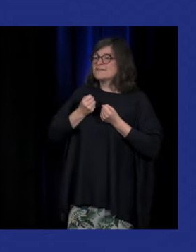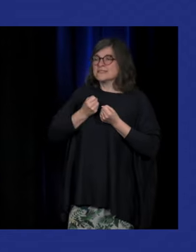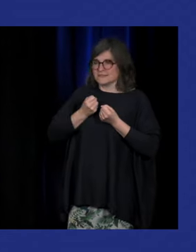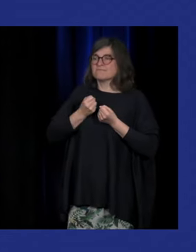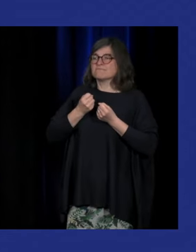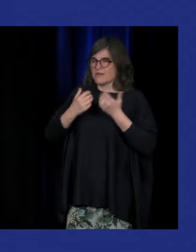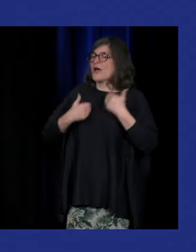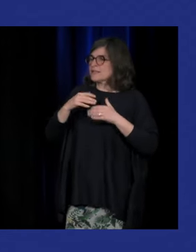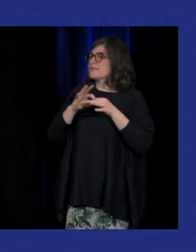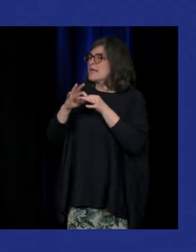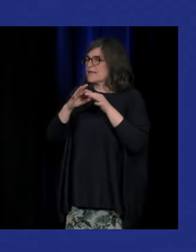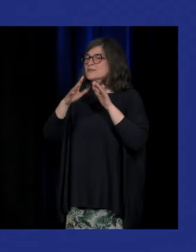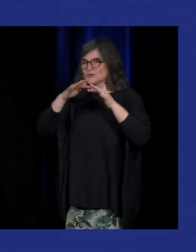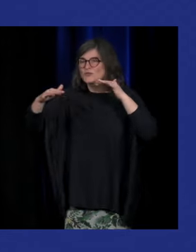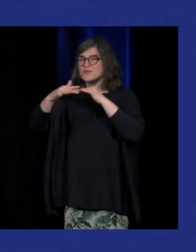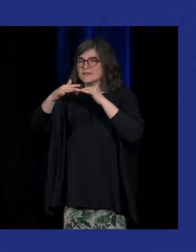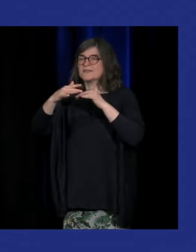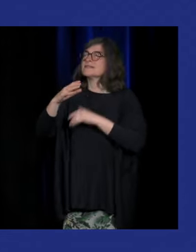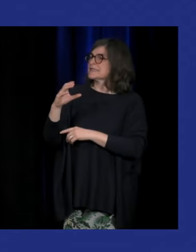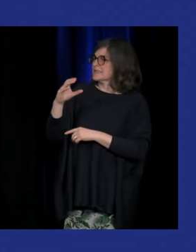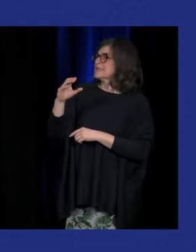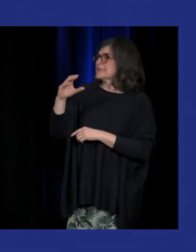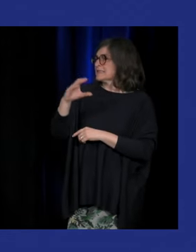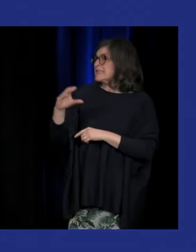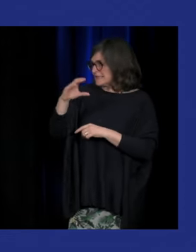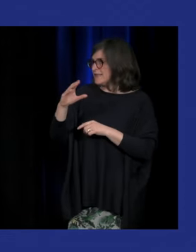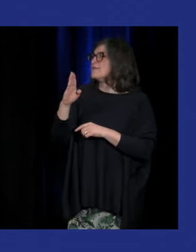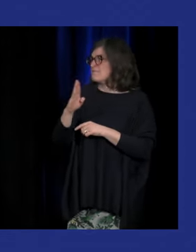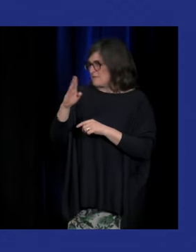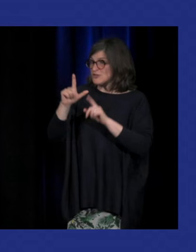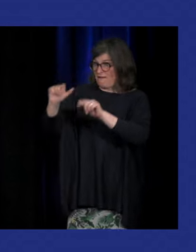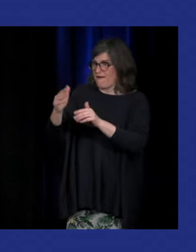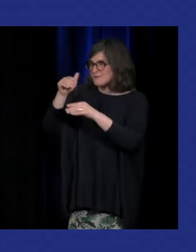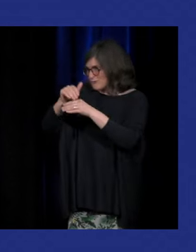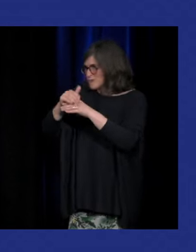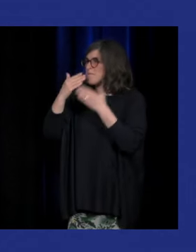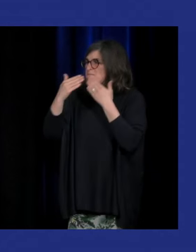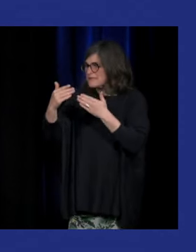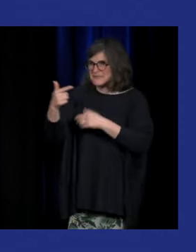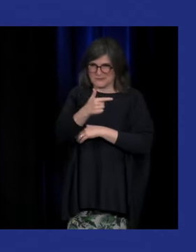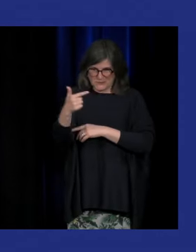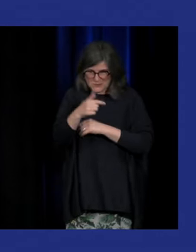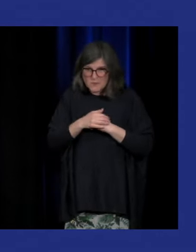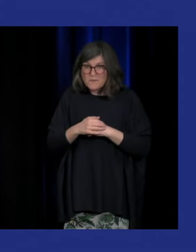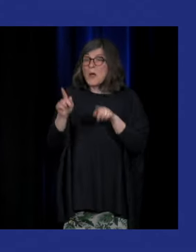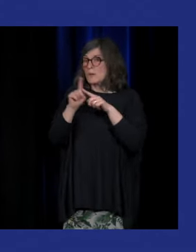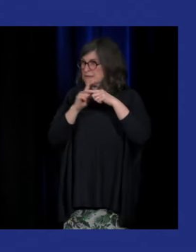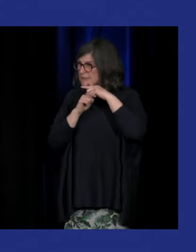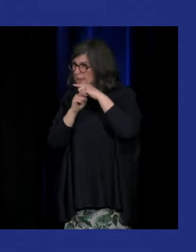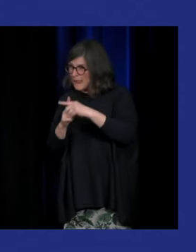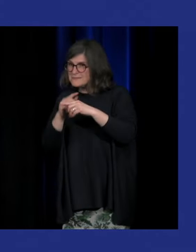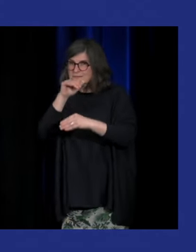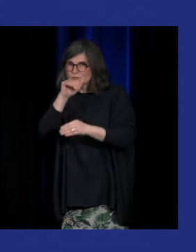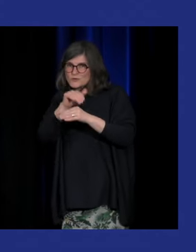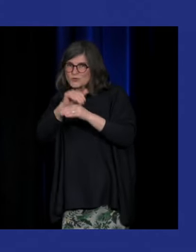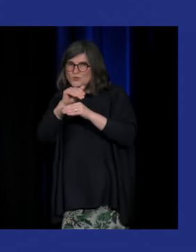particulièrement Céline Morobretsch qui est avec nous ce soir je voulais remercier aussi et plus particulièrement ce